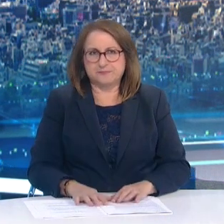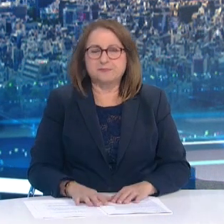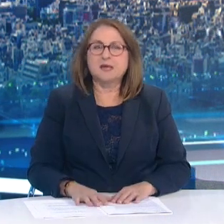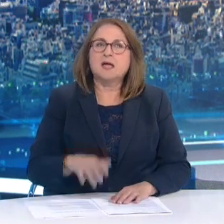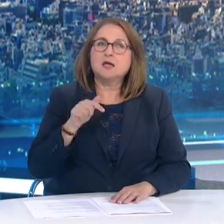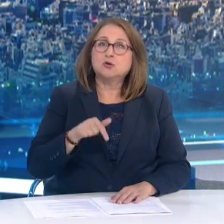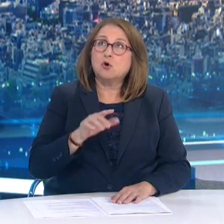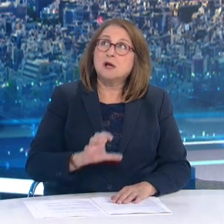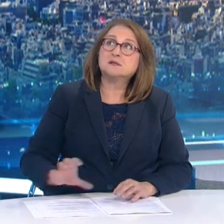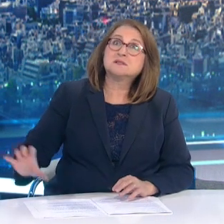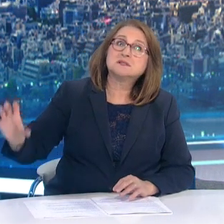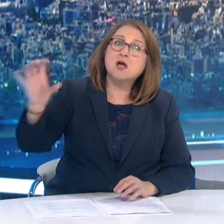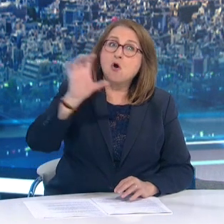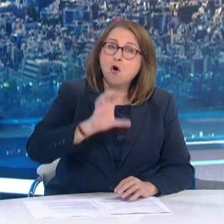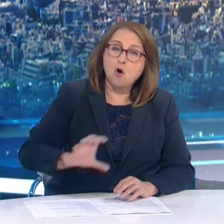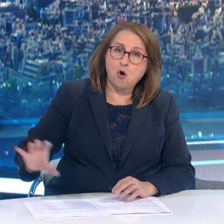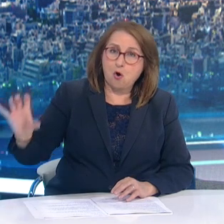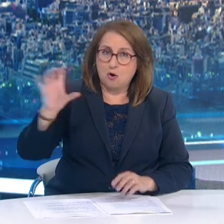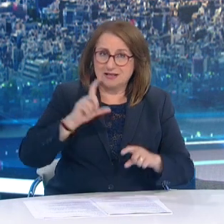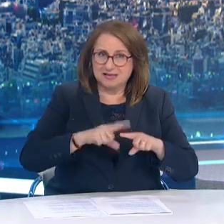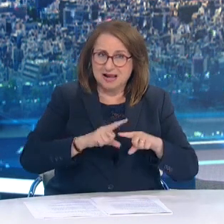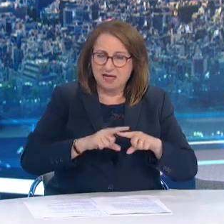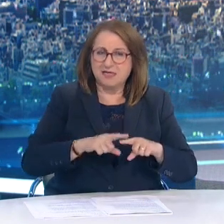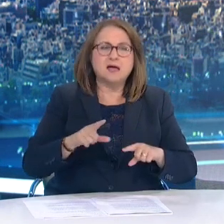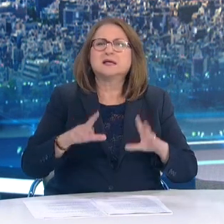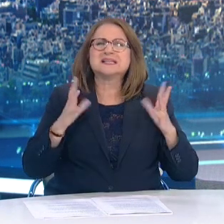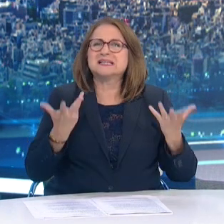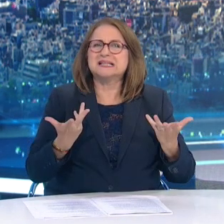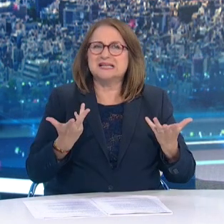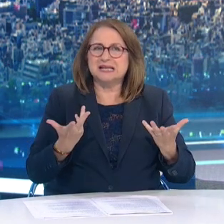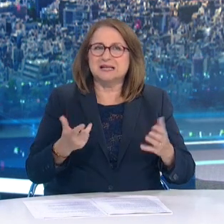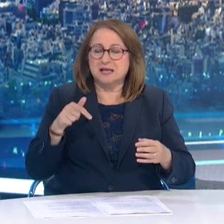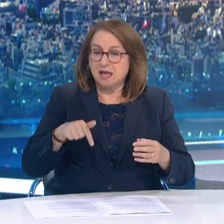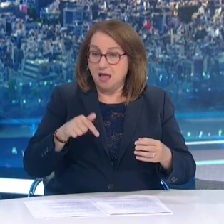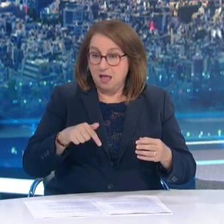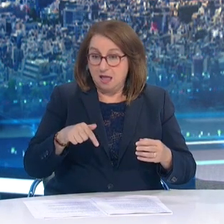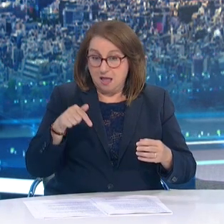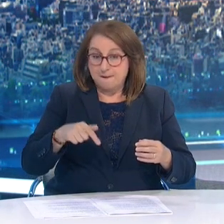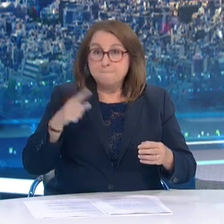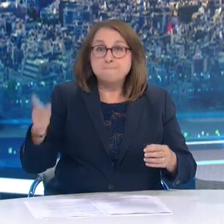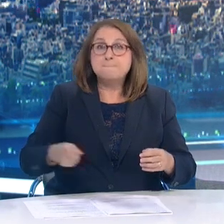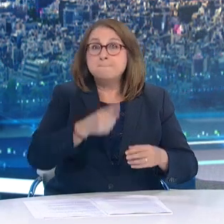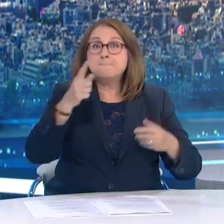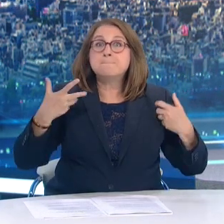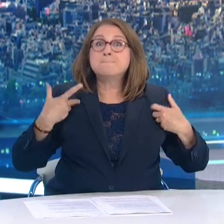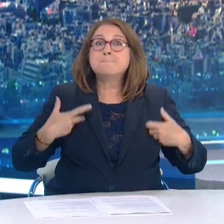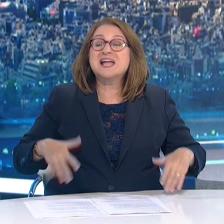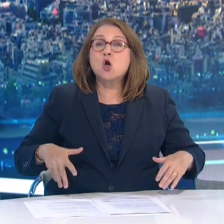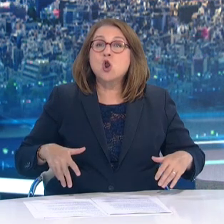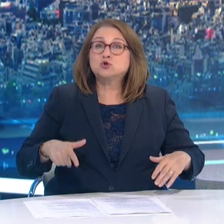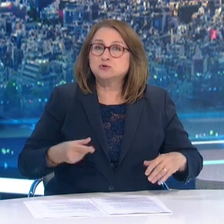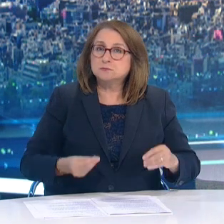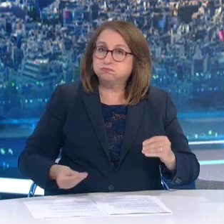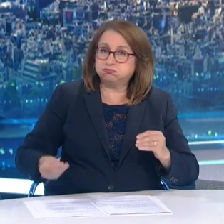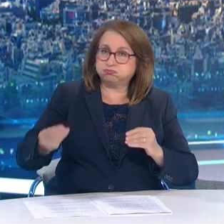κατάταξη των περιφερειακών ενωτήτων σε επίπεδα αυτός επικυροποιείται ως εξής Η περιφερειακή ενότητα Μικόνου ανεβαίνει επίπεδο και μεταφέρεται στο